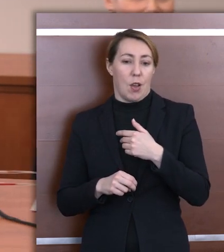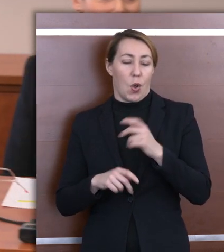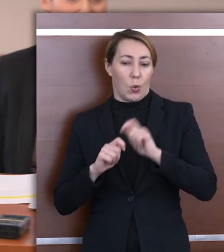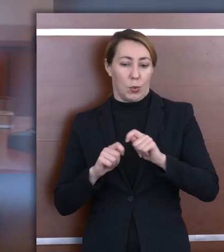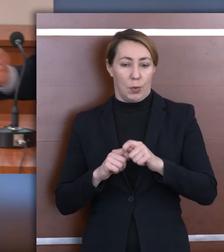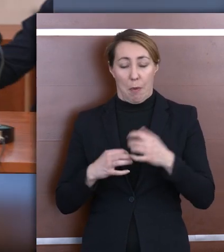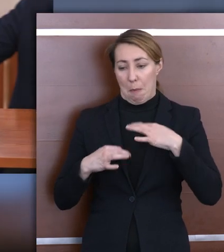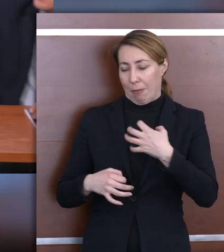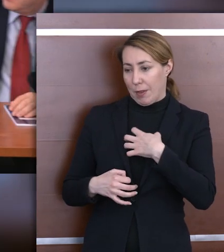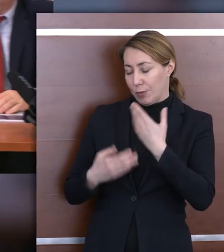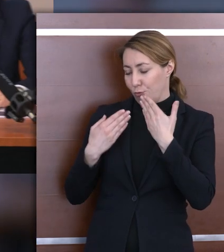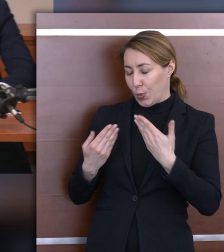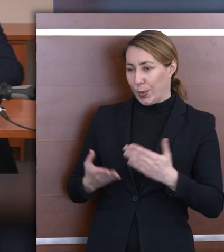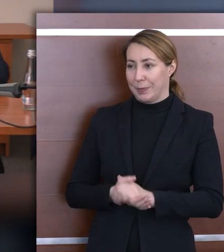bardzo.